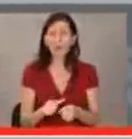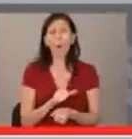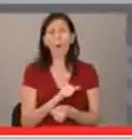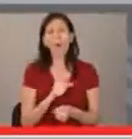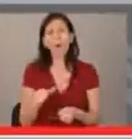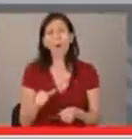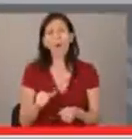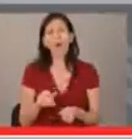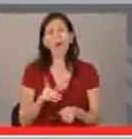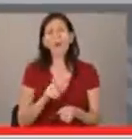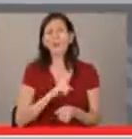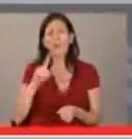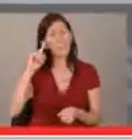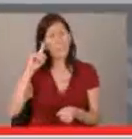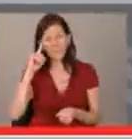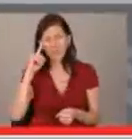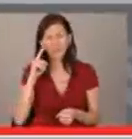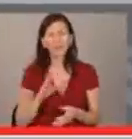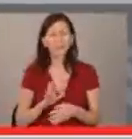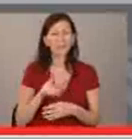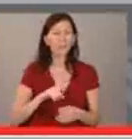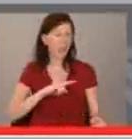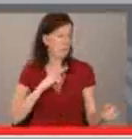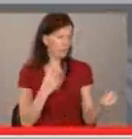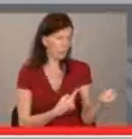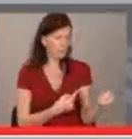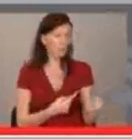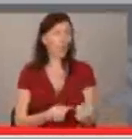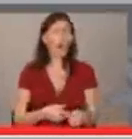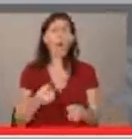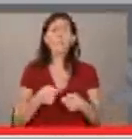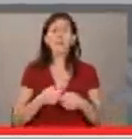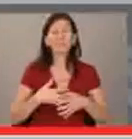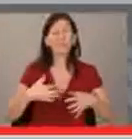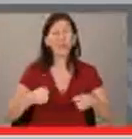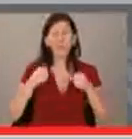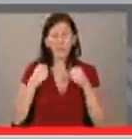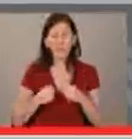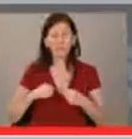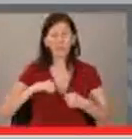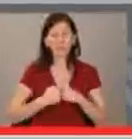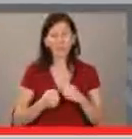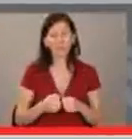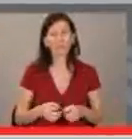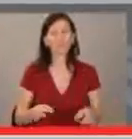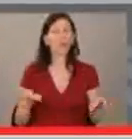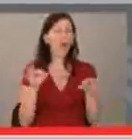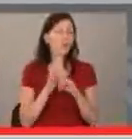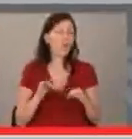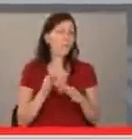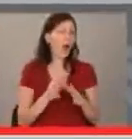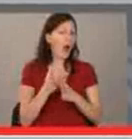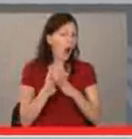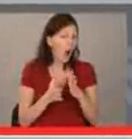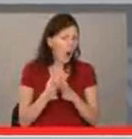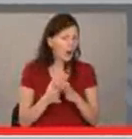най-вече за безразсъдни постъпки и мъжество стигат до много големи и тежки инциденти. Няма такива